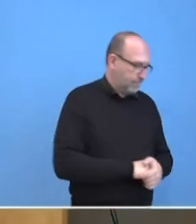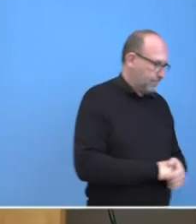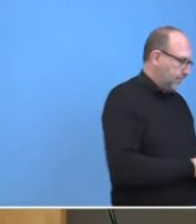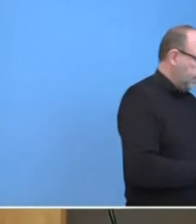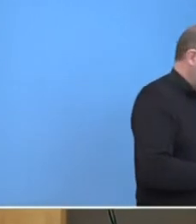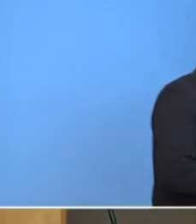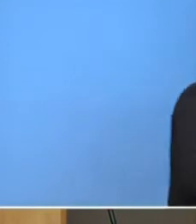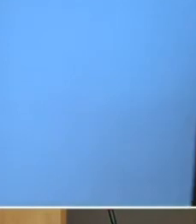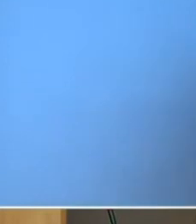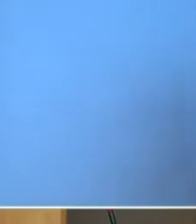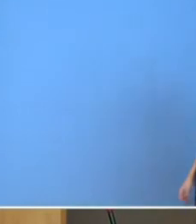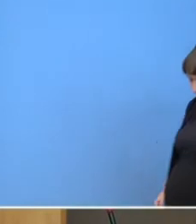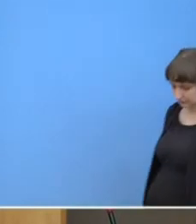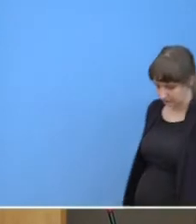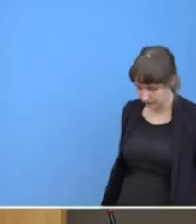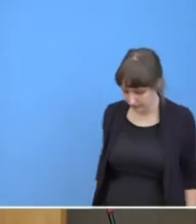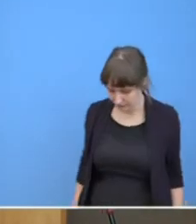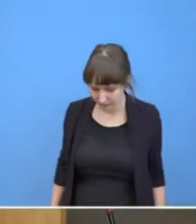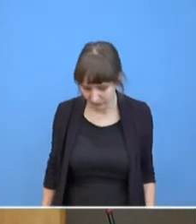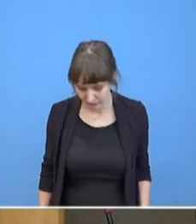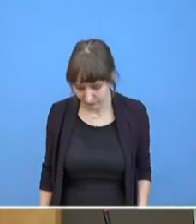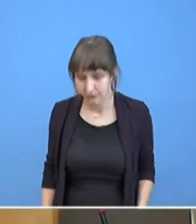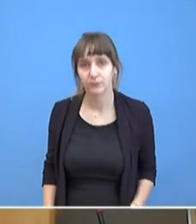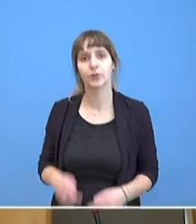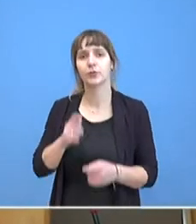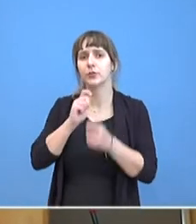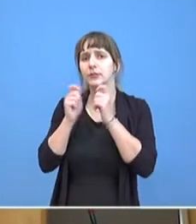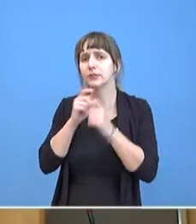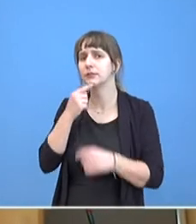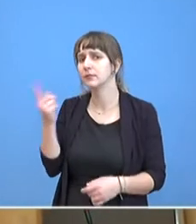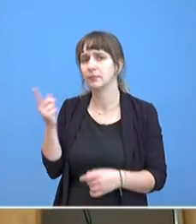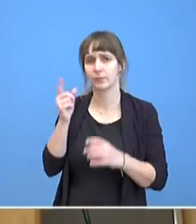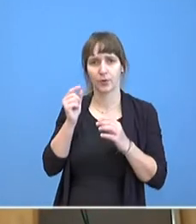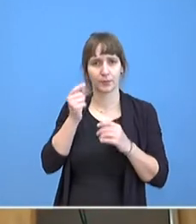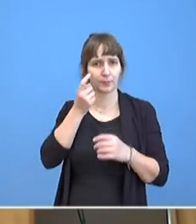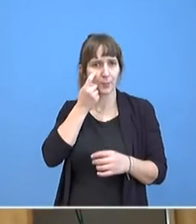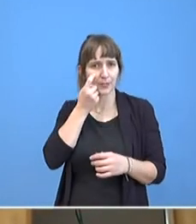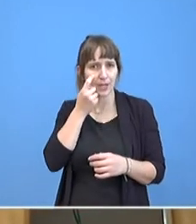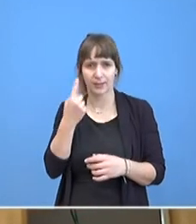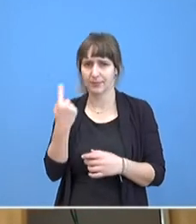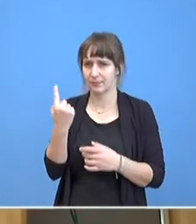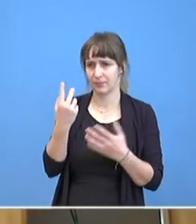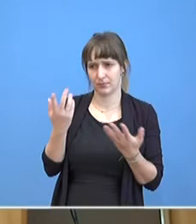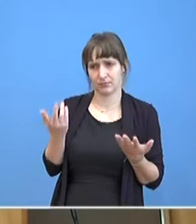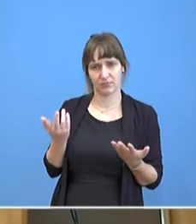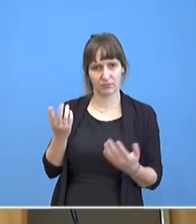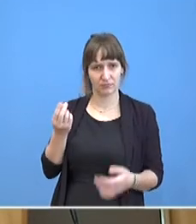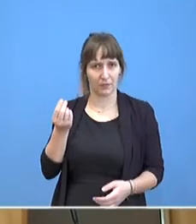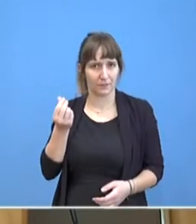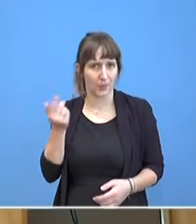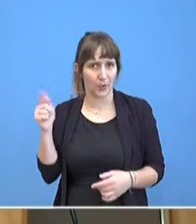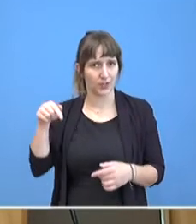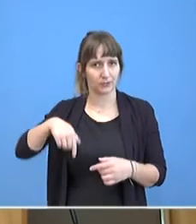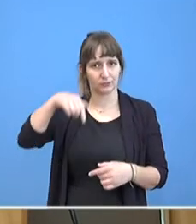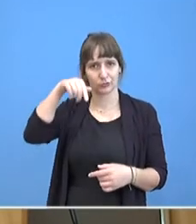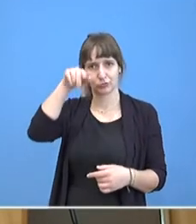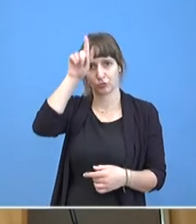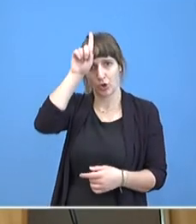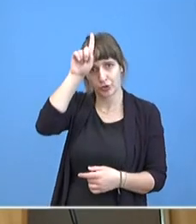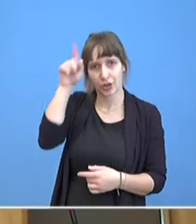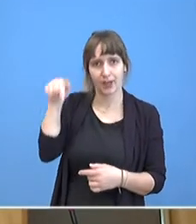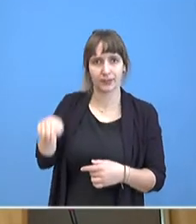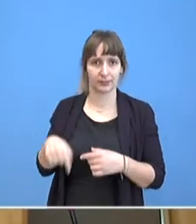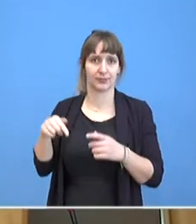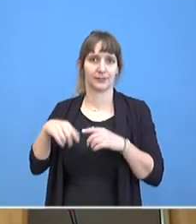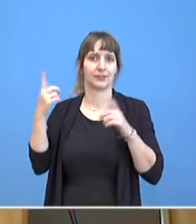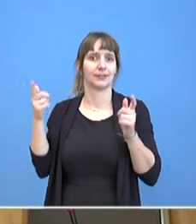Das bedeutet aber, dass im Moment Sie es für nicht sinnvoll halten, die, ich nenne es jetzt mal Quarantäne-Verkürzung auf fünf